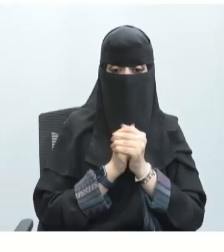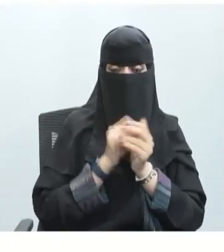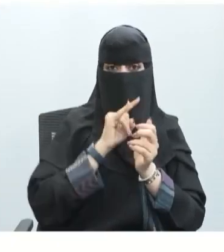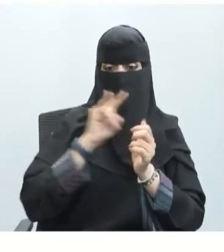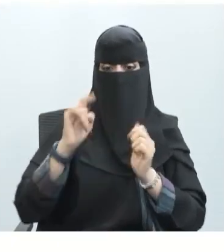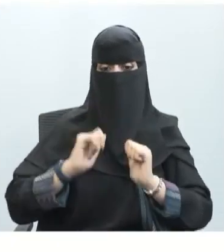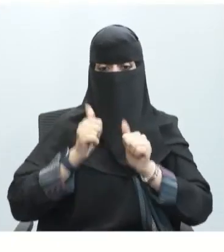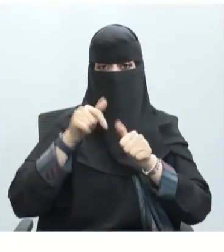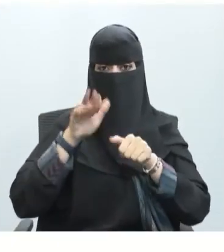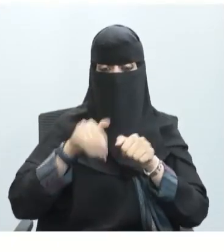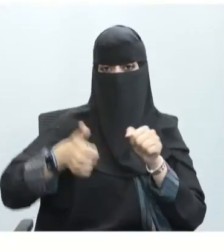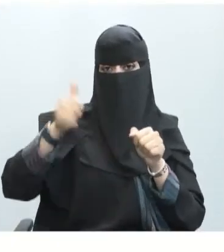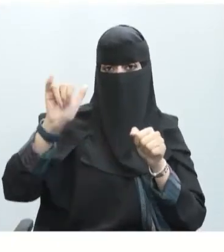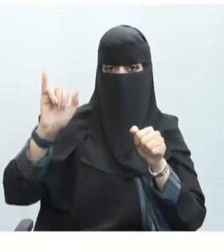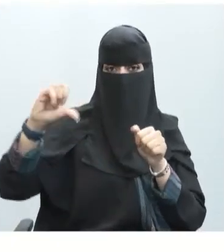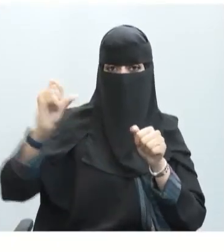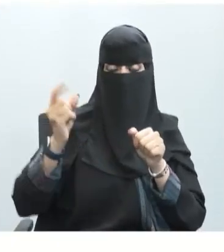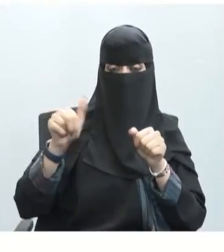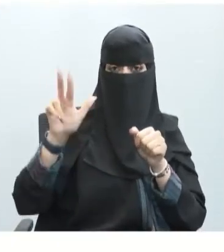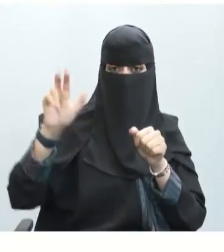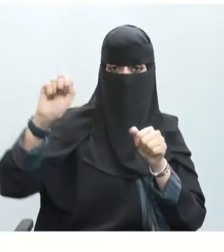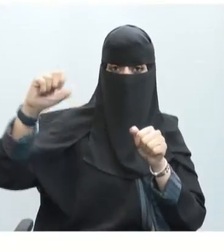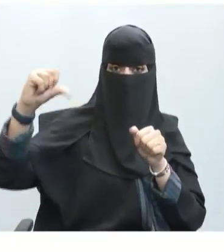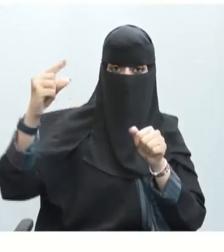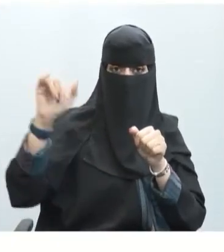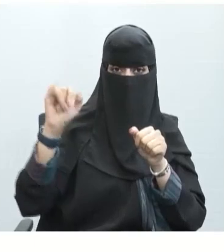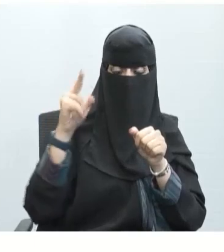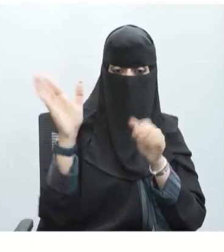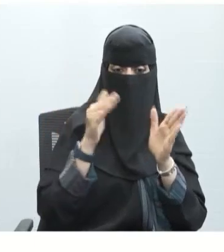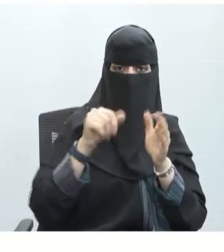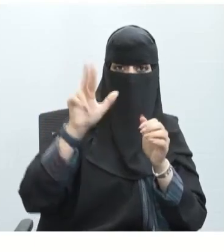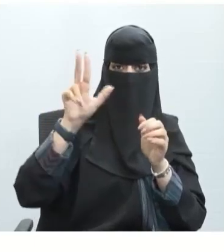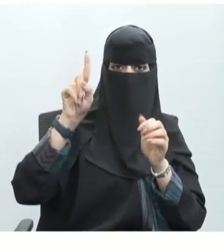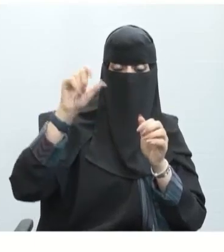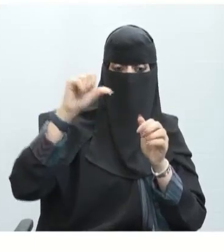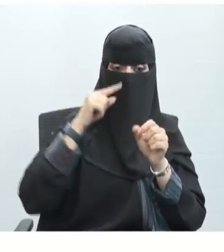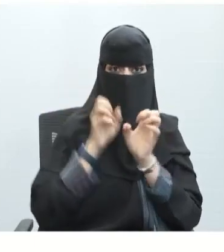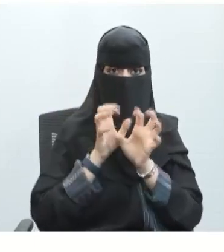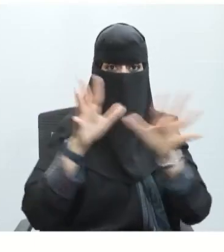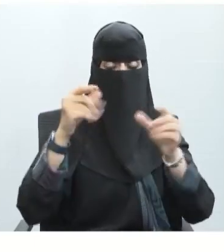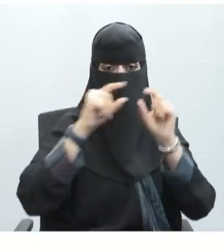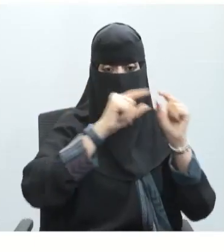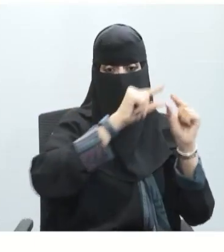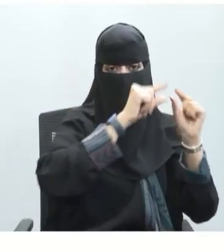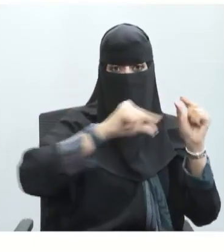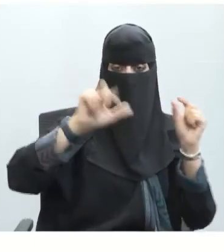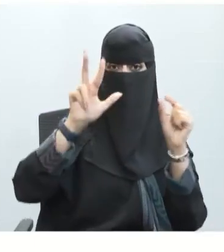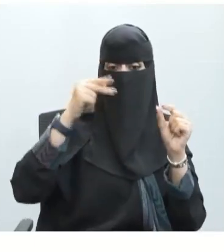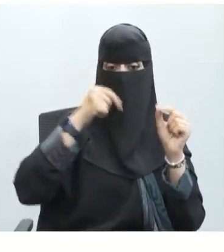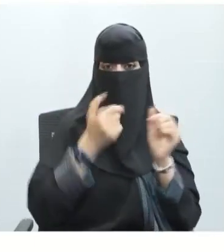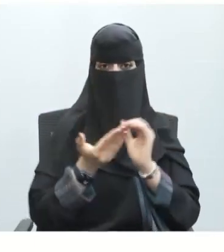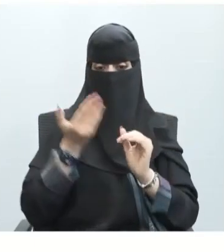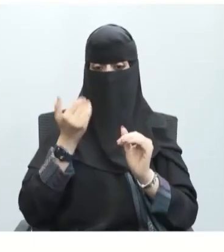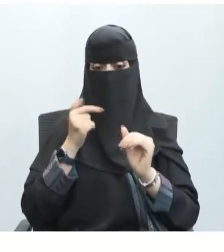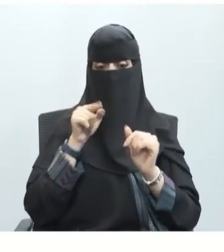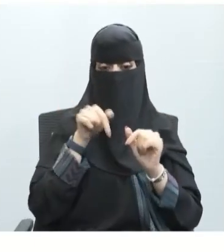لا تستطيع أيونات الصوديوم والبوتاسيوم الانتشار عبر الغمد الميليني إذن عندما نعود بالصورة